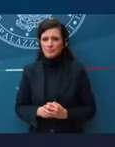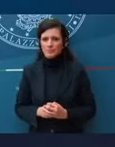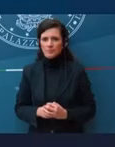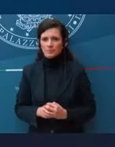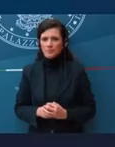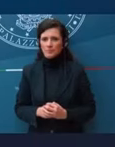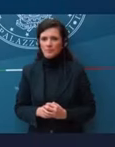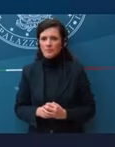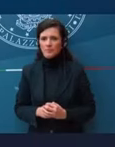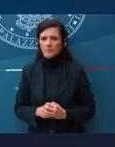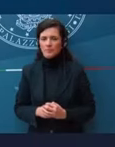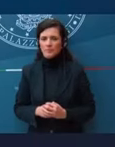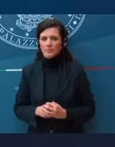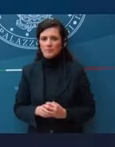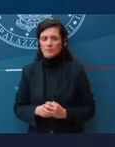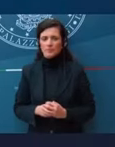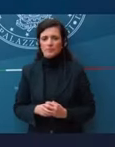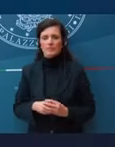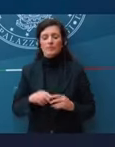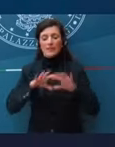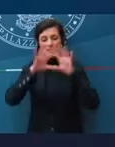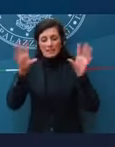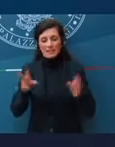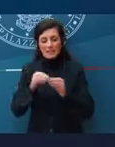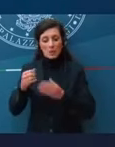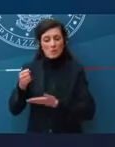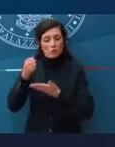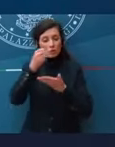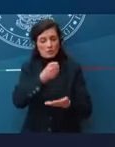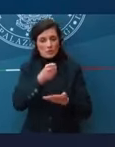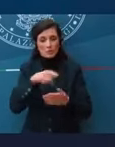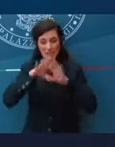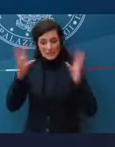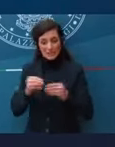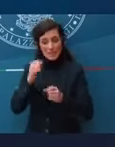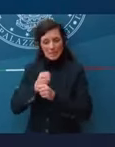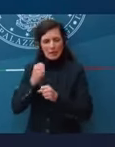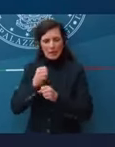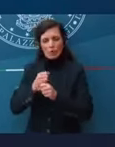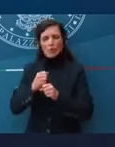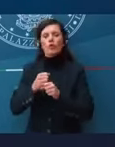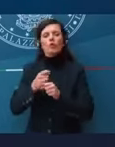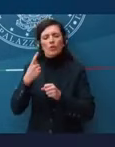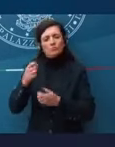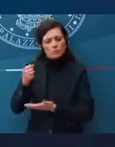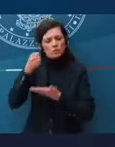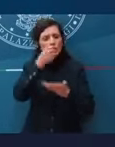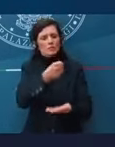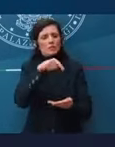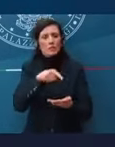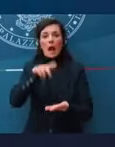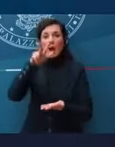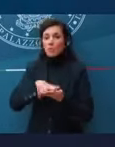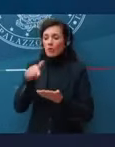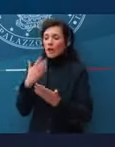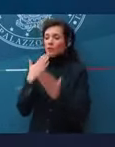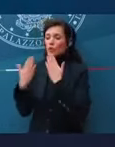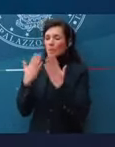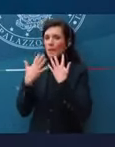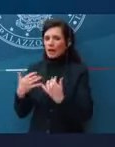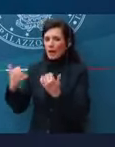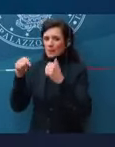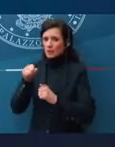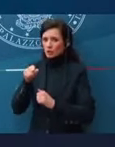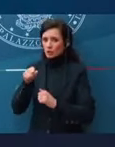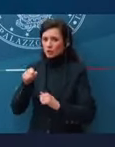stanziamento che fu approvato dal Parlamento su proposta del governo precedente. Quindi noi ci siamo mossi all'interno di